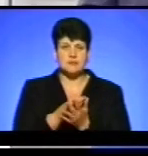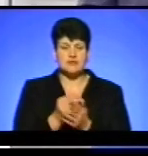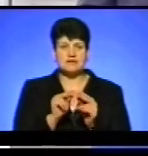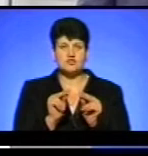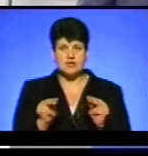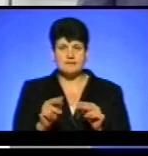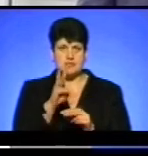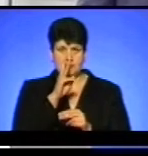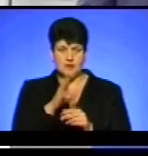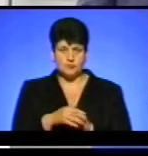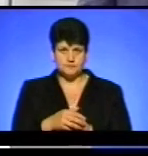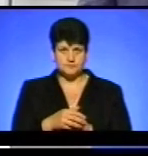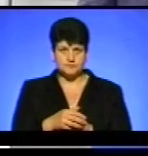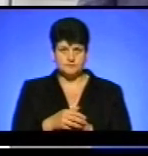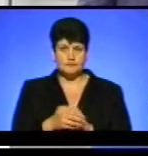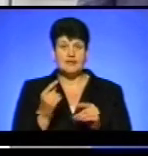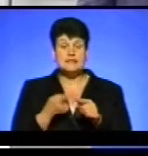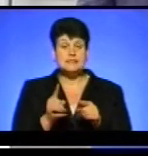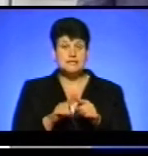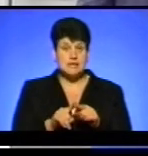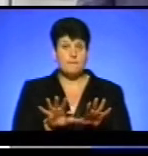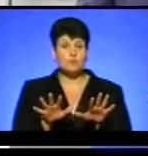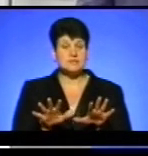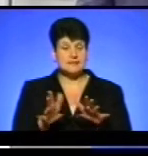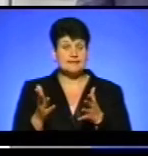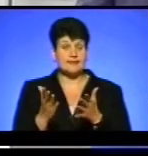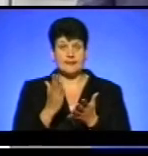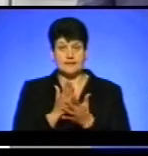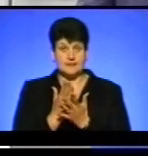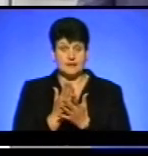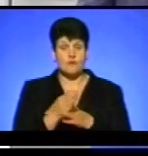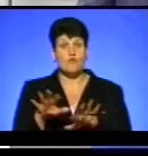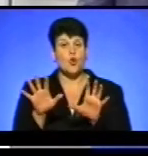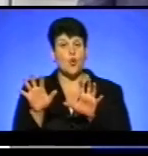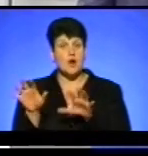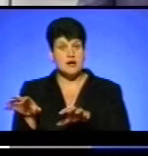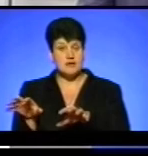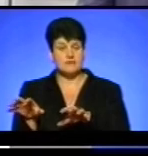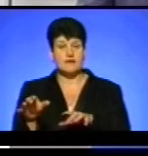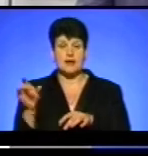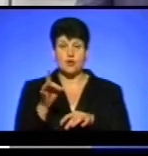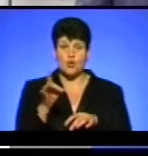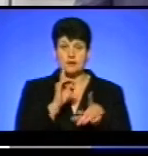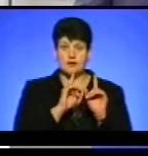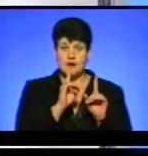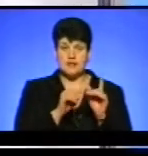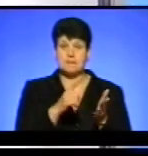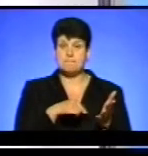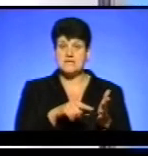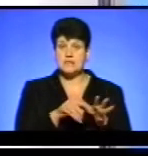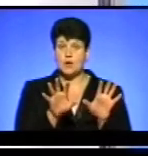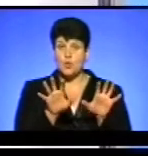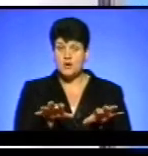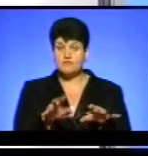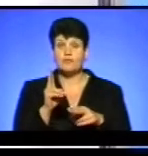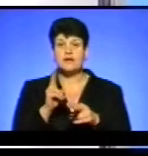заробітню плату. Адже ця позиція, яка завжди стоїть, як в голів районних рад, міських голів, про те, що